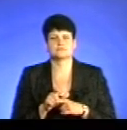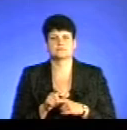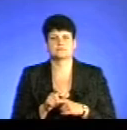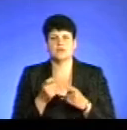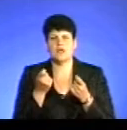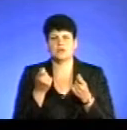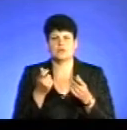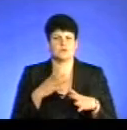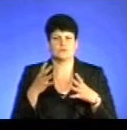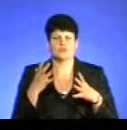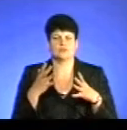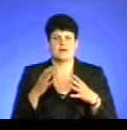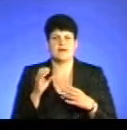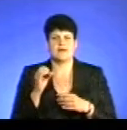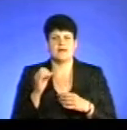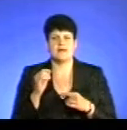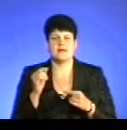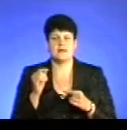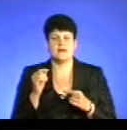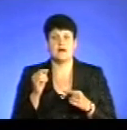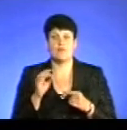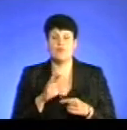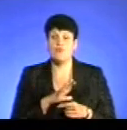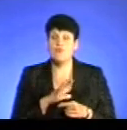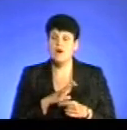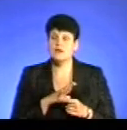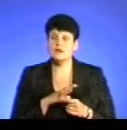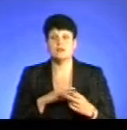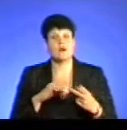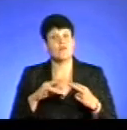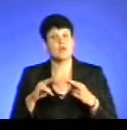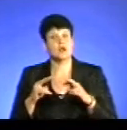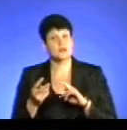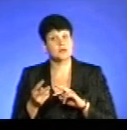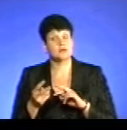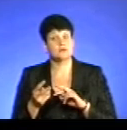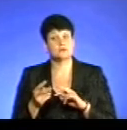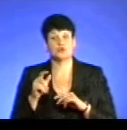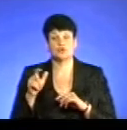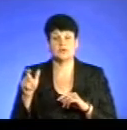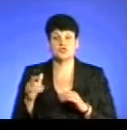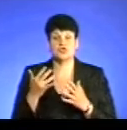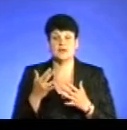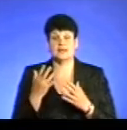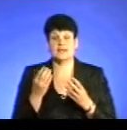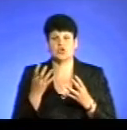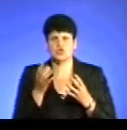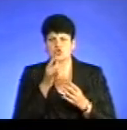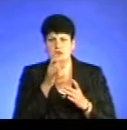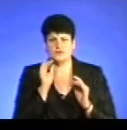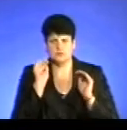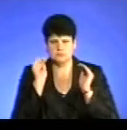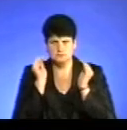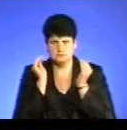дещо збуджені, ефоричні. Буває навпаки, що людина, але через деякий час вони замикаються в